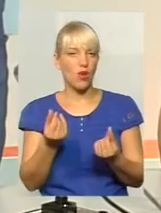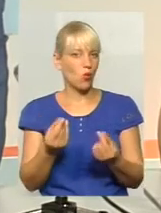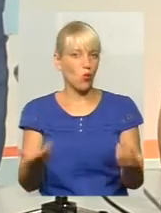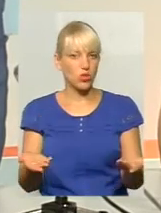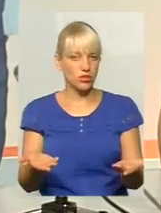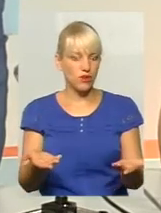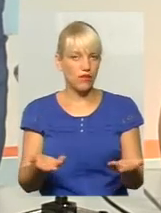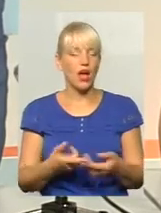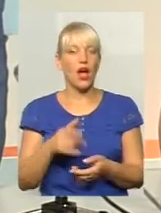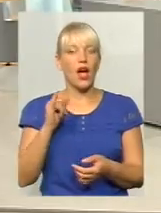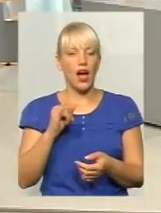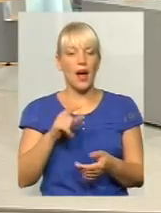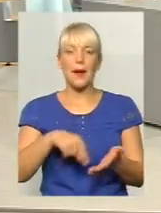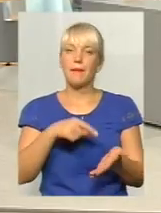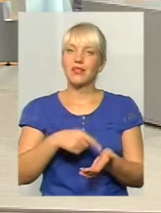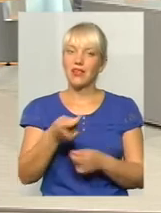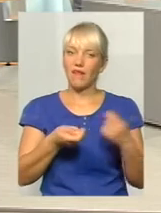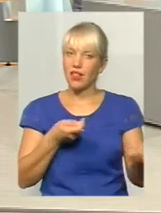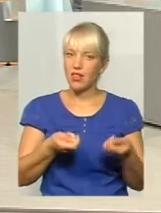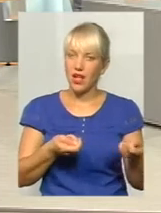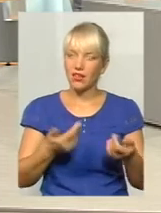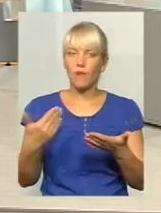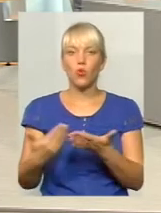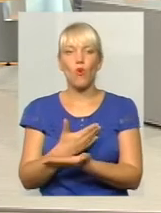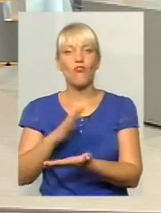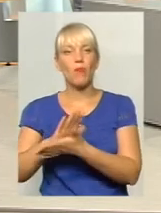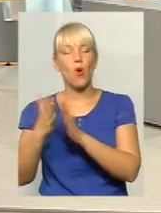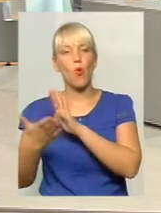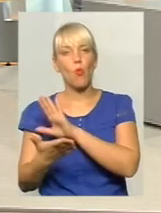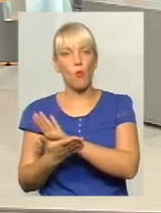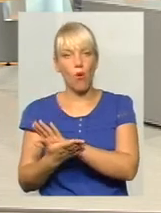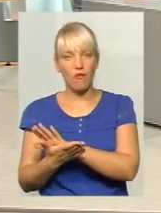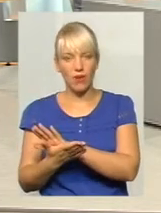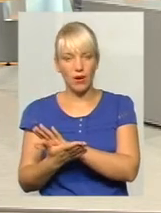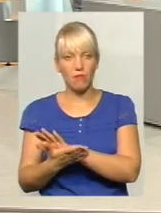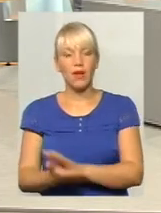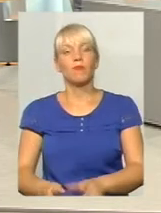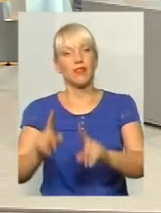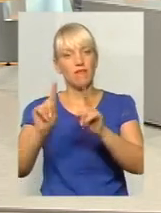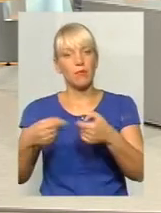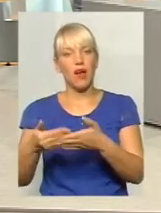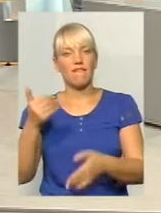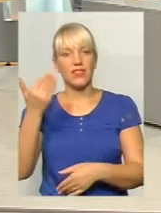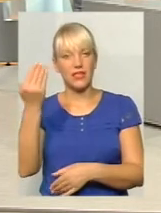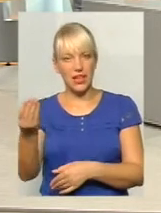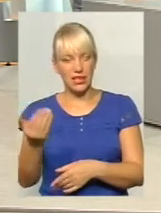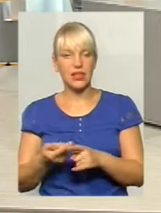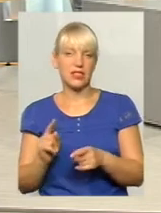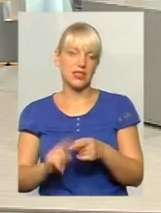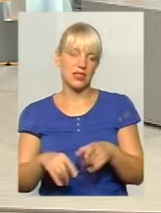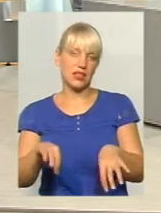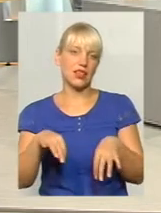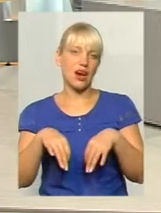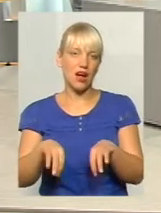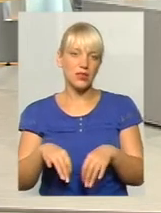А міська влада новими умовами від них вимагає ці транспортні